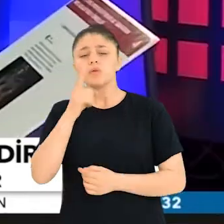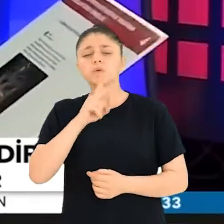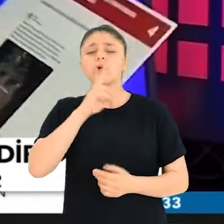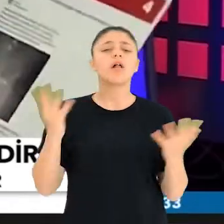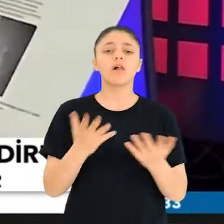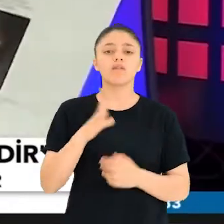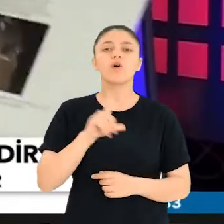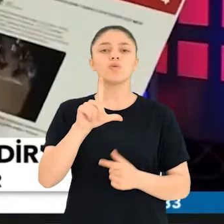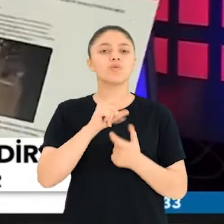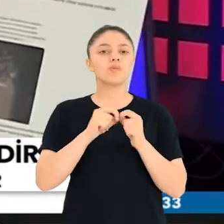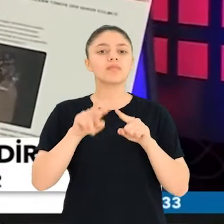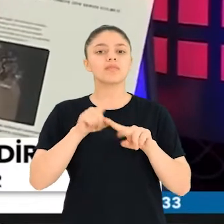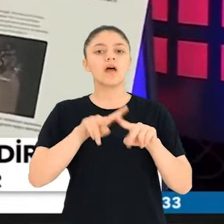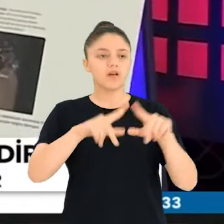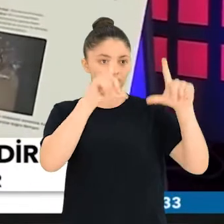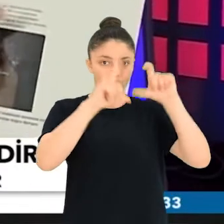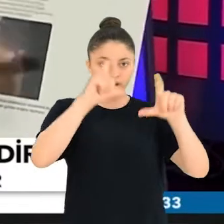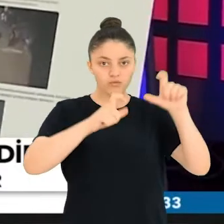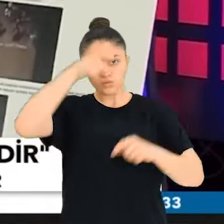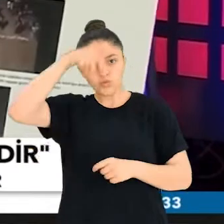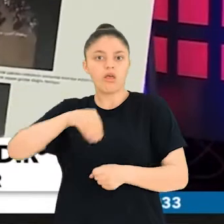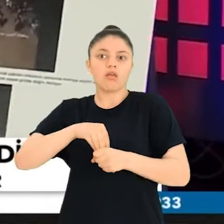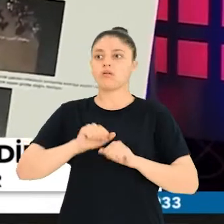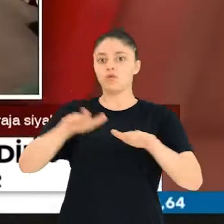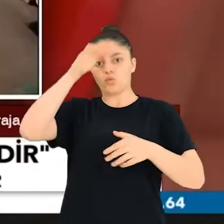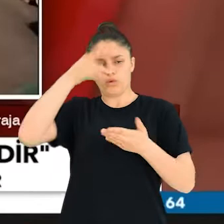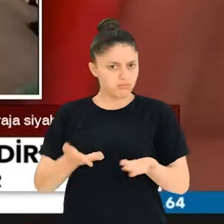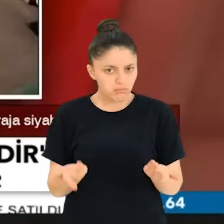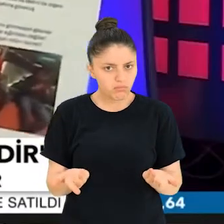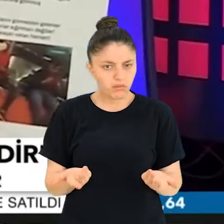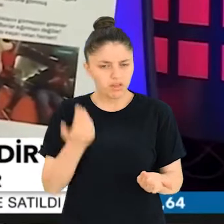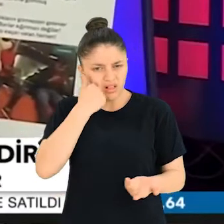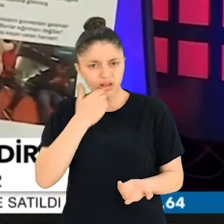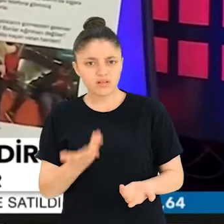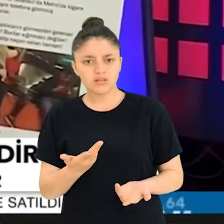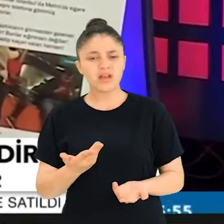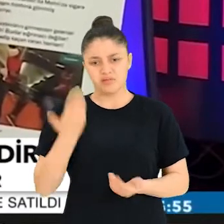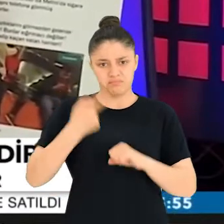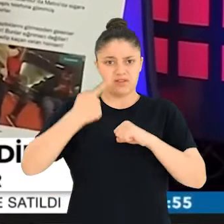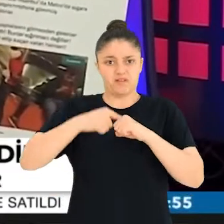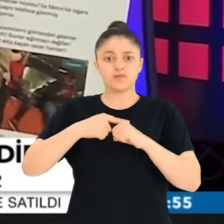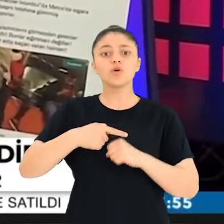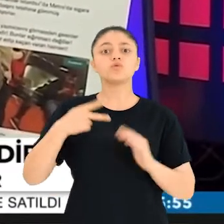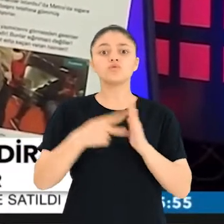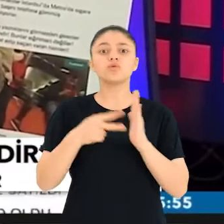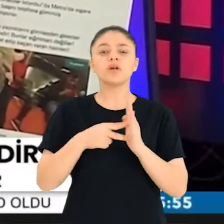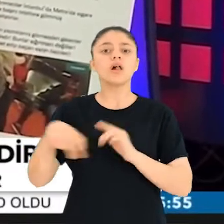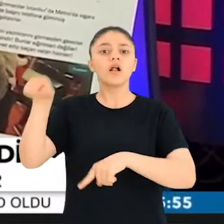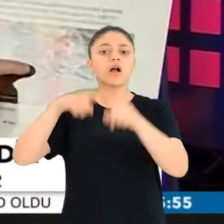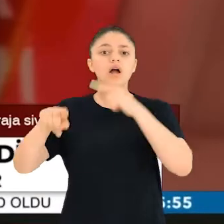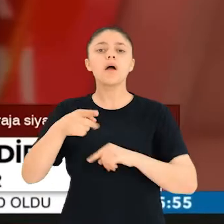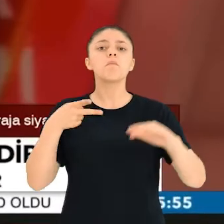yüzlerce vardı. Lübnan'da çekilen görüntülerin Türkiye diye servis edilmesi. Devam ediyoruz. Geçtiğimiz hafta Suriyeli sığınmacılar İstanbul'da